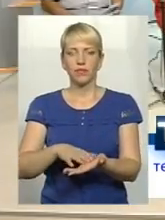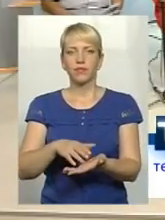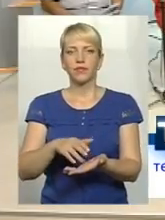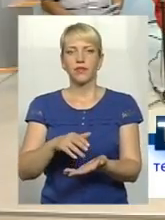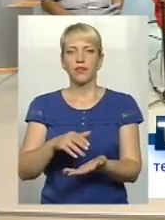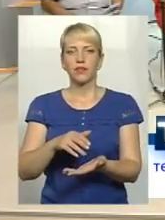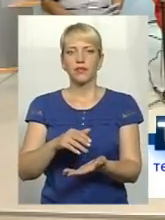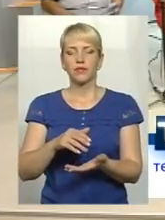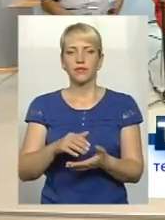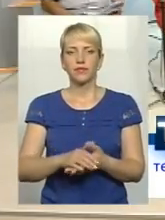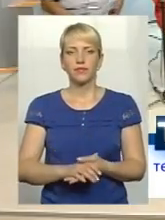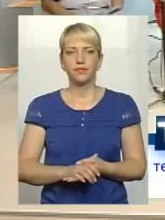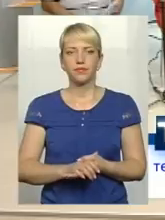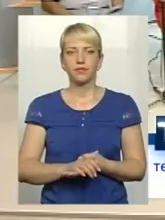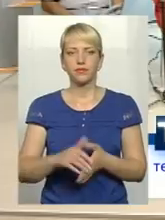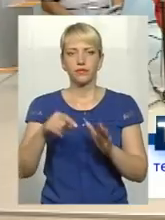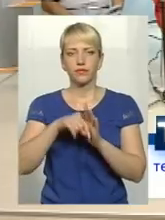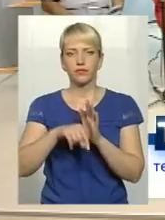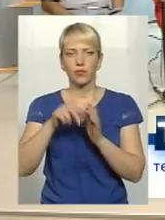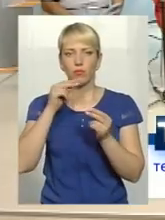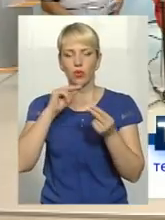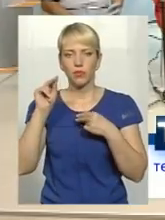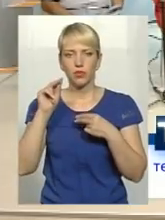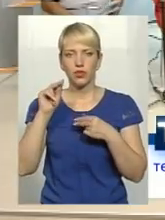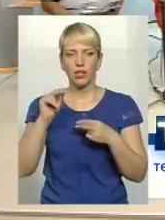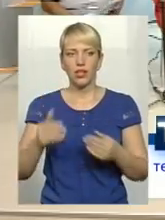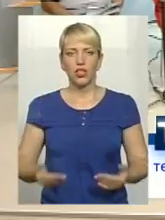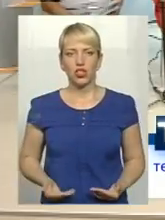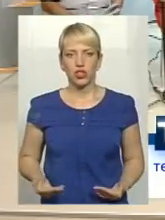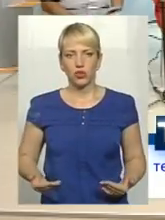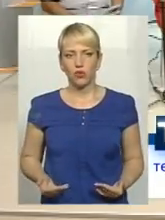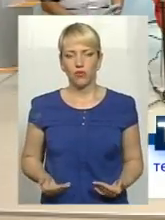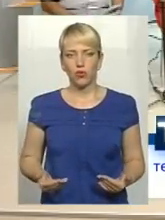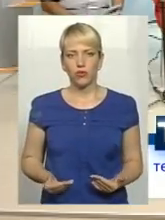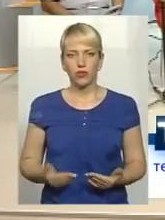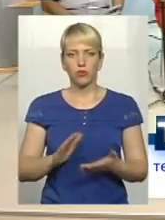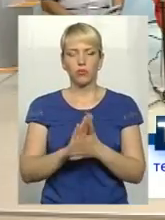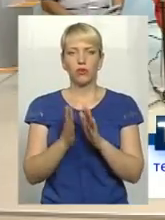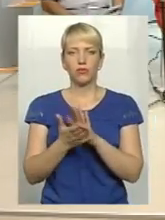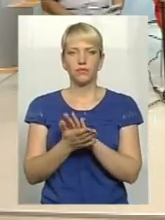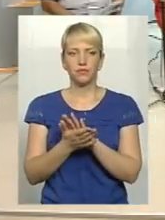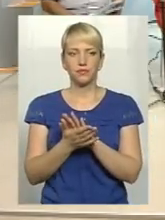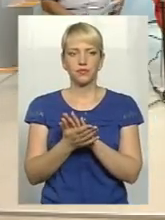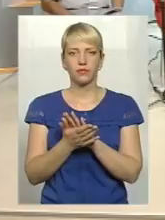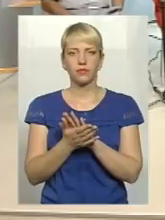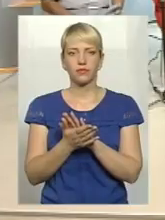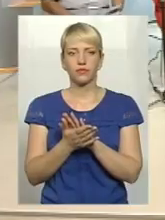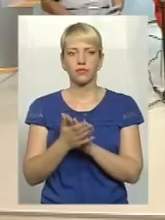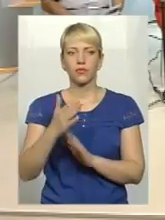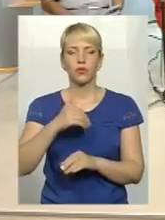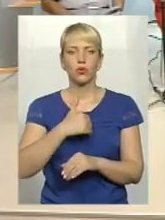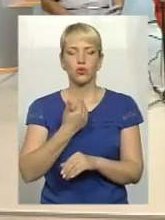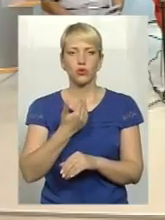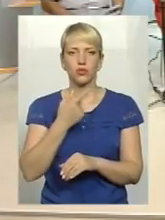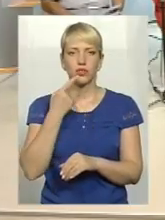самоврядування стосовно поліпшення своїх житлових умов. Хочу зазначити,